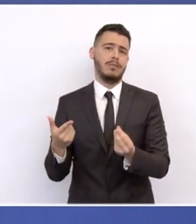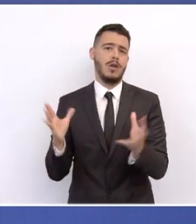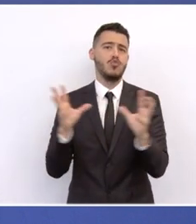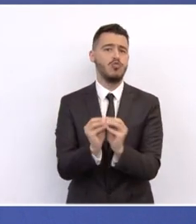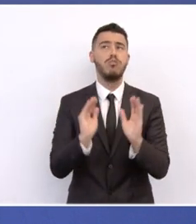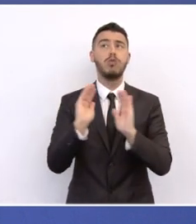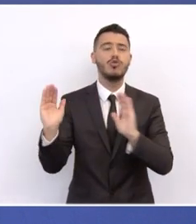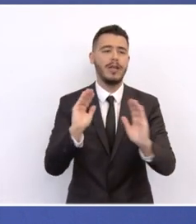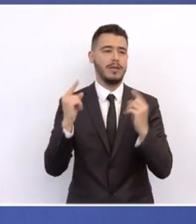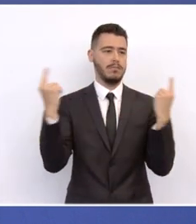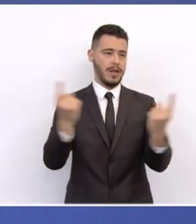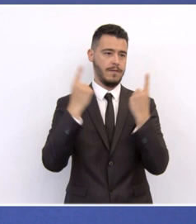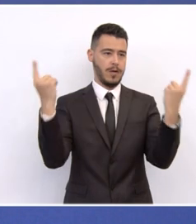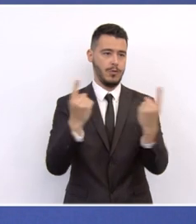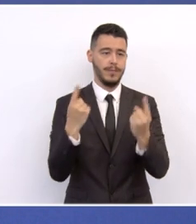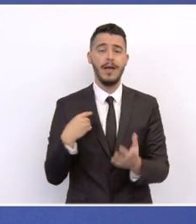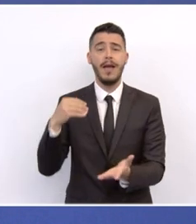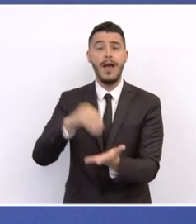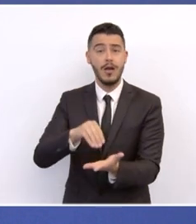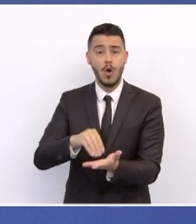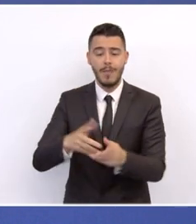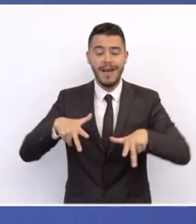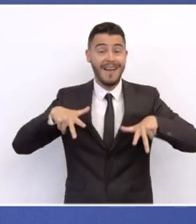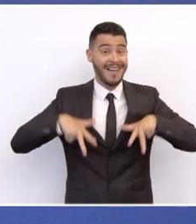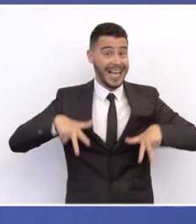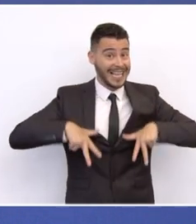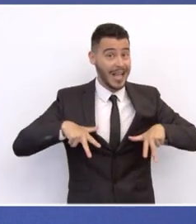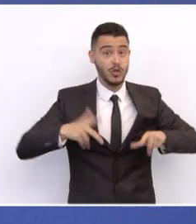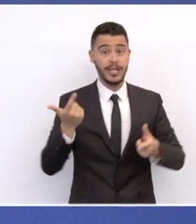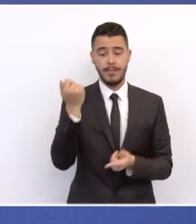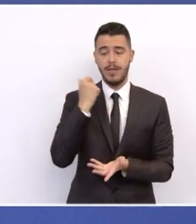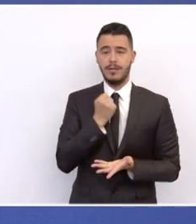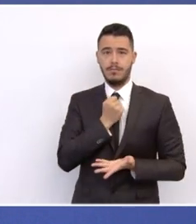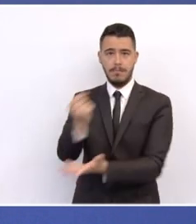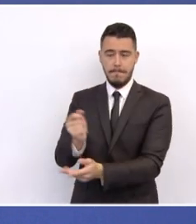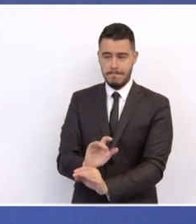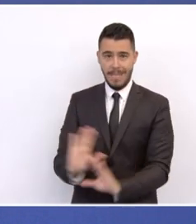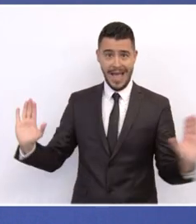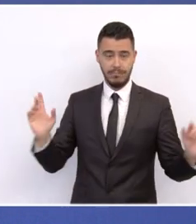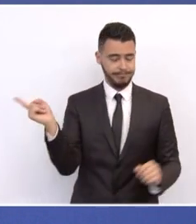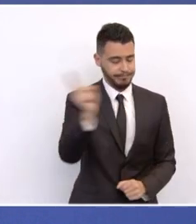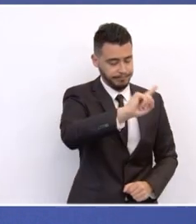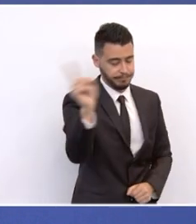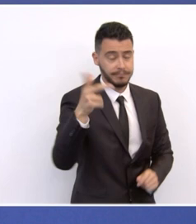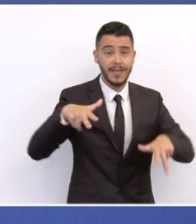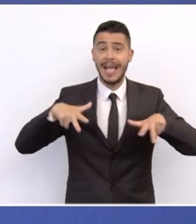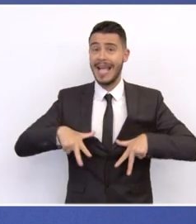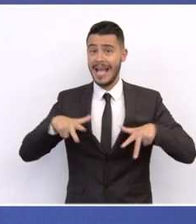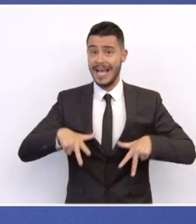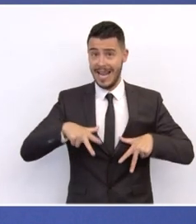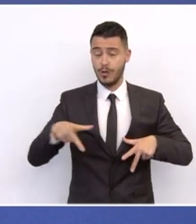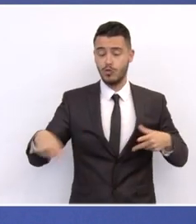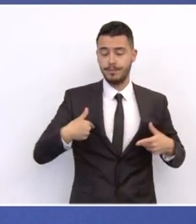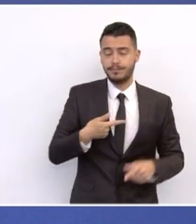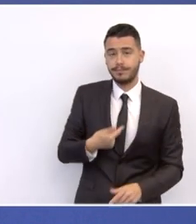διαφορά, το κράτος δεν θα δίνει εγγυήσεις, αλλά μόνο συγχρηματοδότηση. Δηλαδή, το κράτος θα βάλει μέχρι το 50%